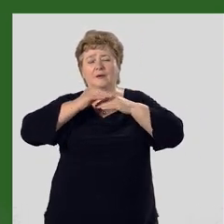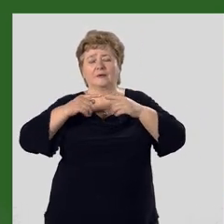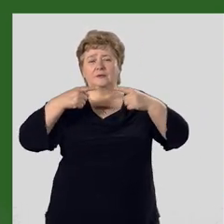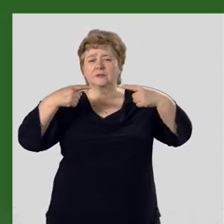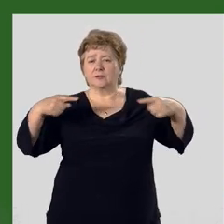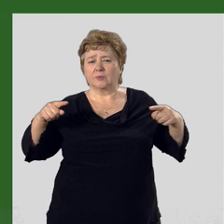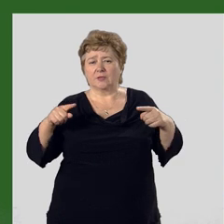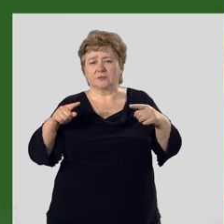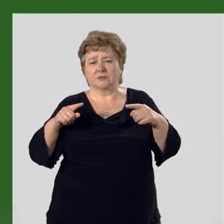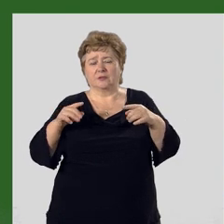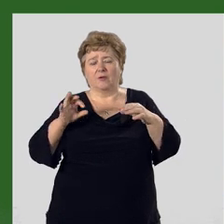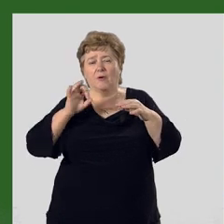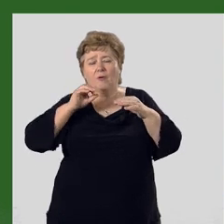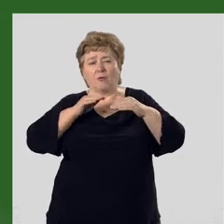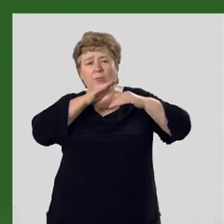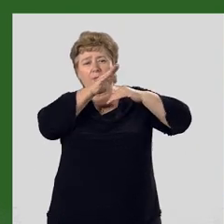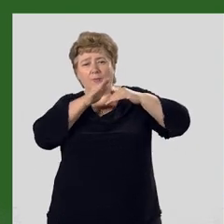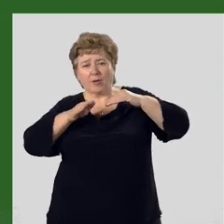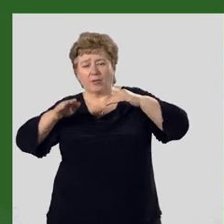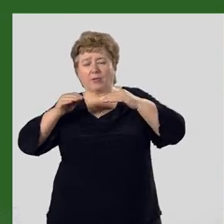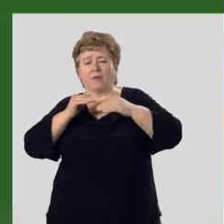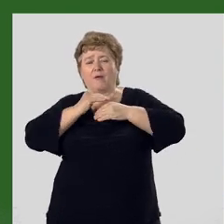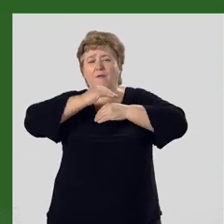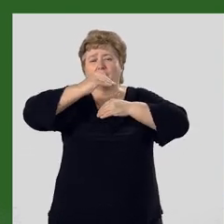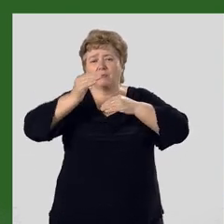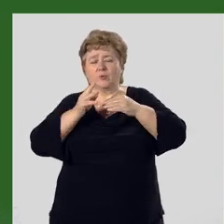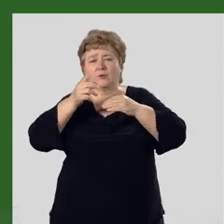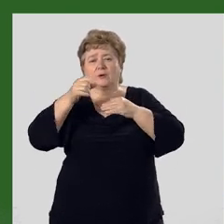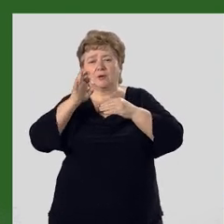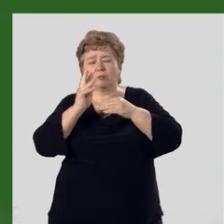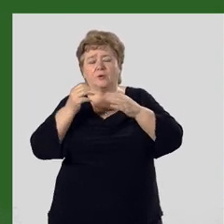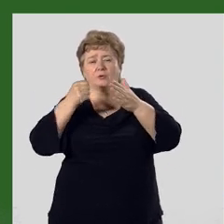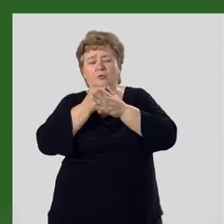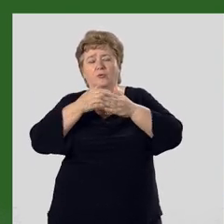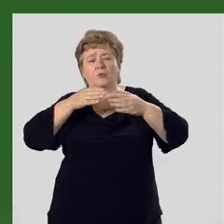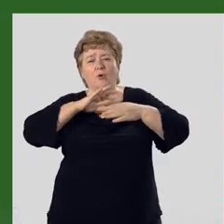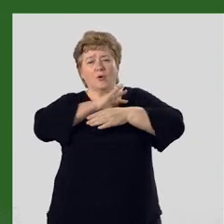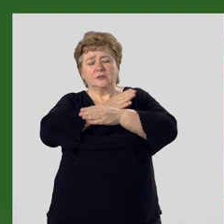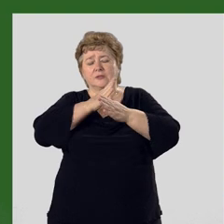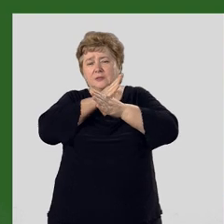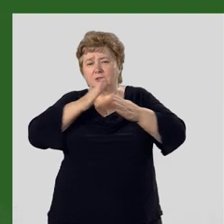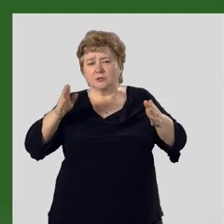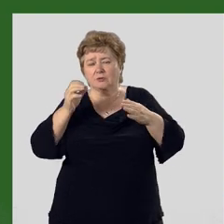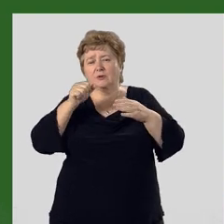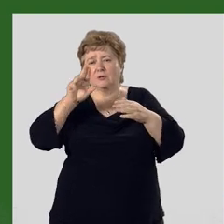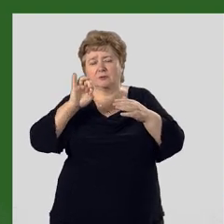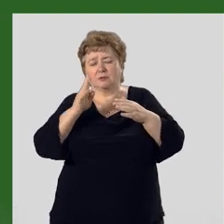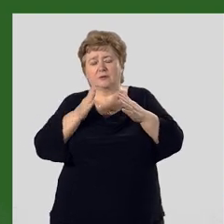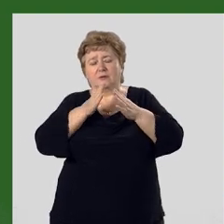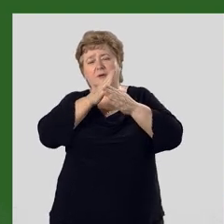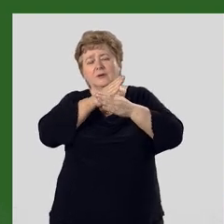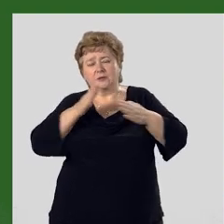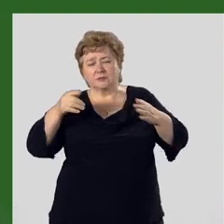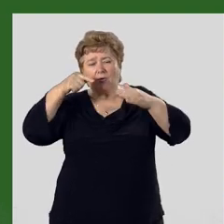разнообразный от пологого выпуклых гребней до сильно расчлененных адыров. Глубина